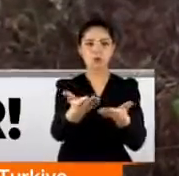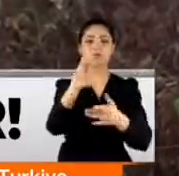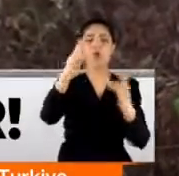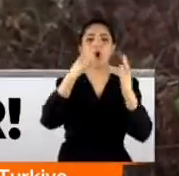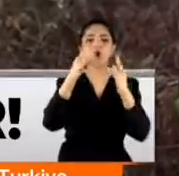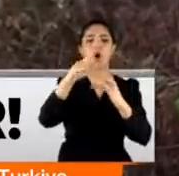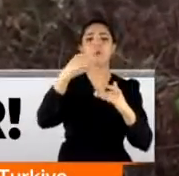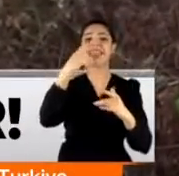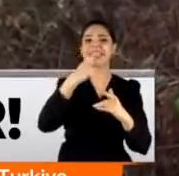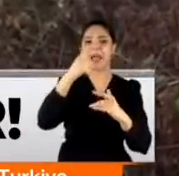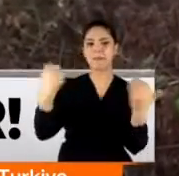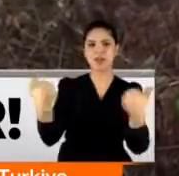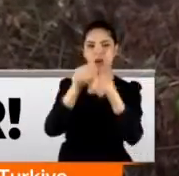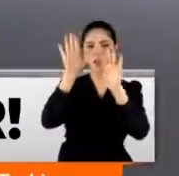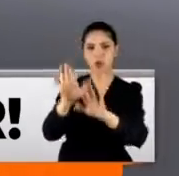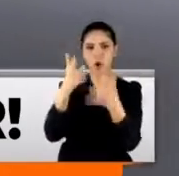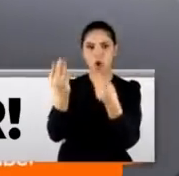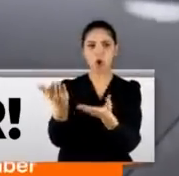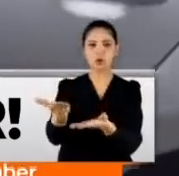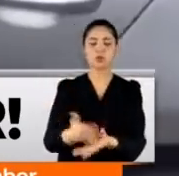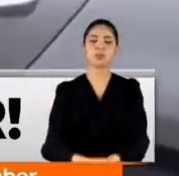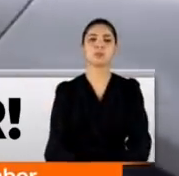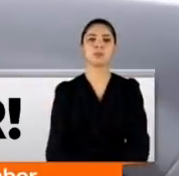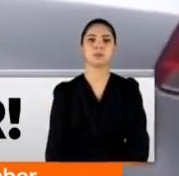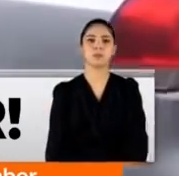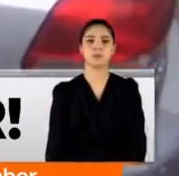köprünün korkuluklarına çarparak durabildi. Yok yok.